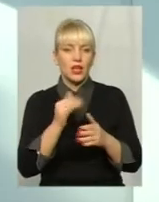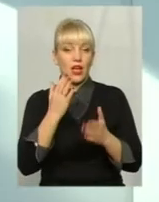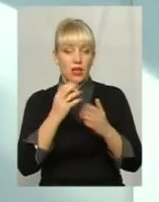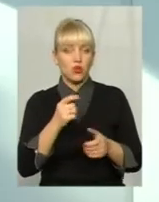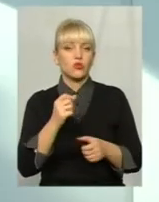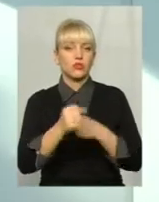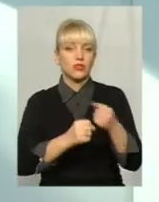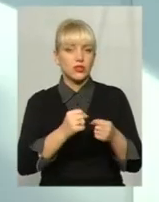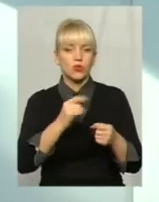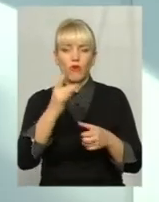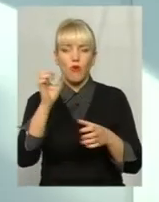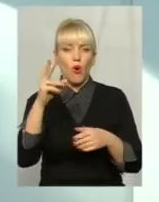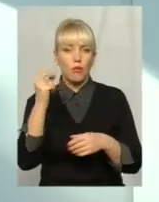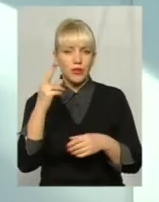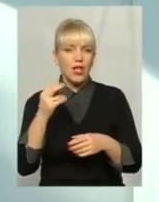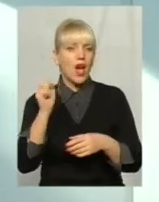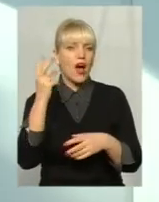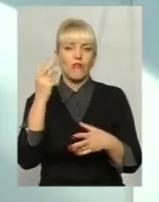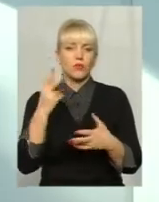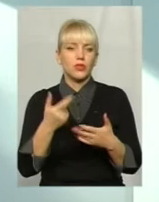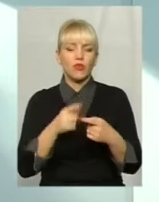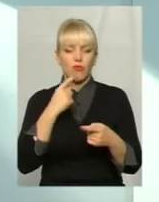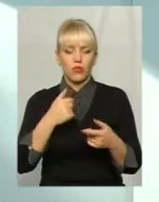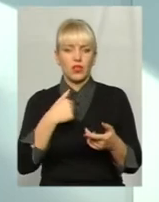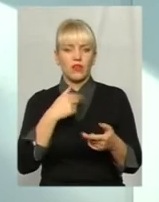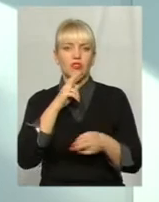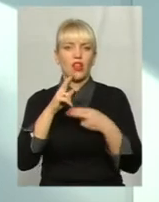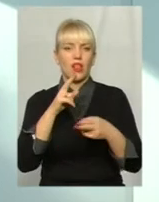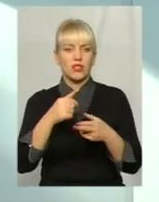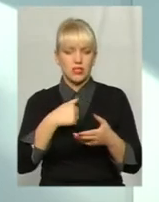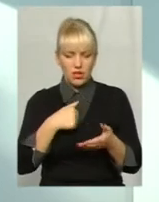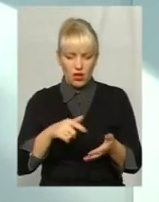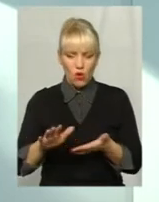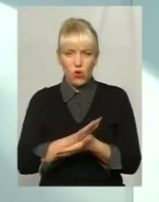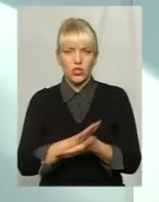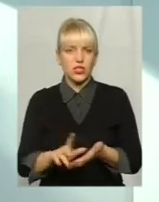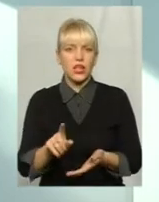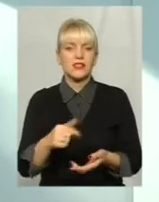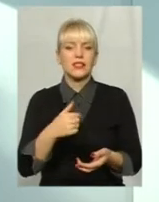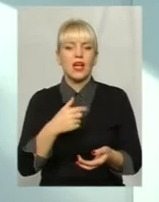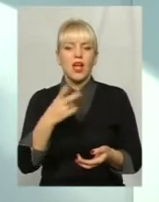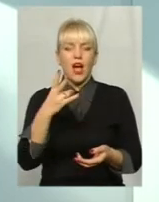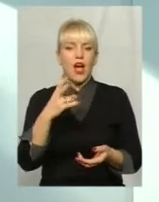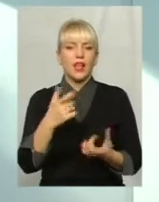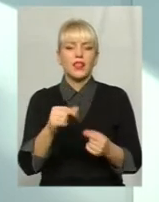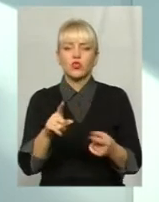мали багато нарікань від мешканців міста, от вийшов з під'їзду, а вже ледиться. Ну, що можемо зробити, якщо